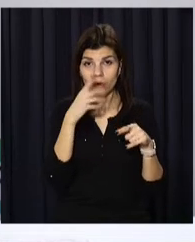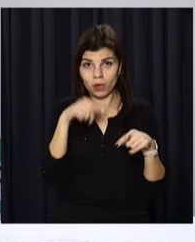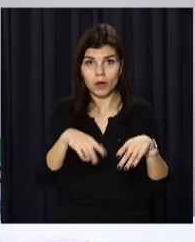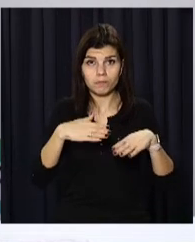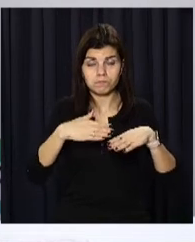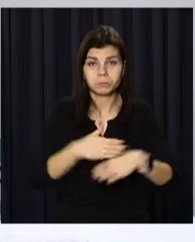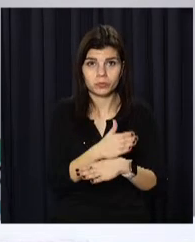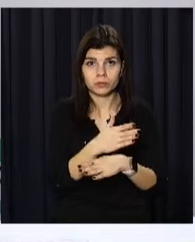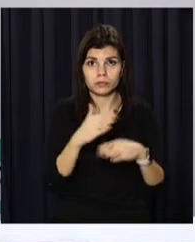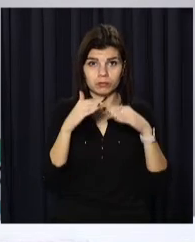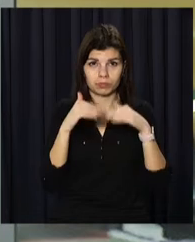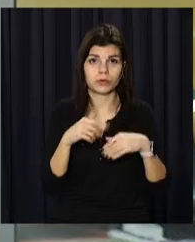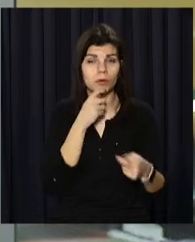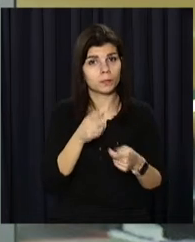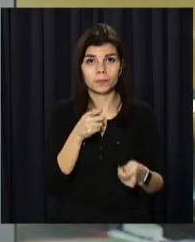льоду, криги.